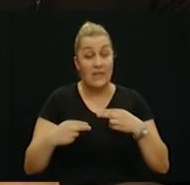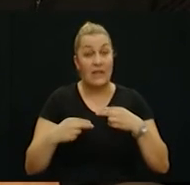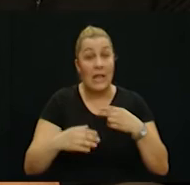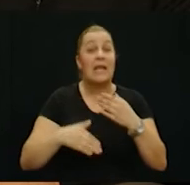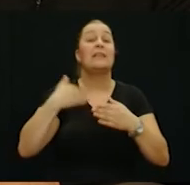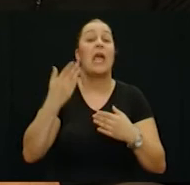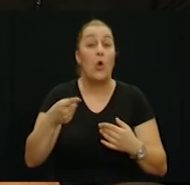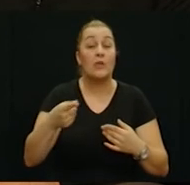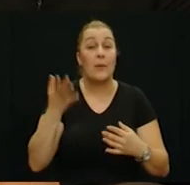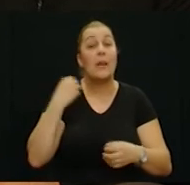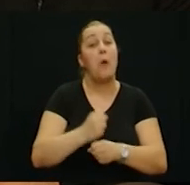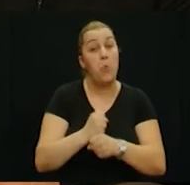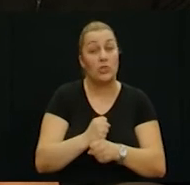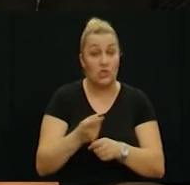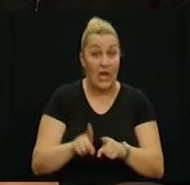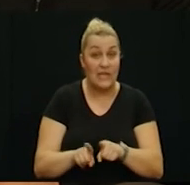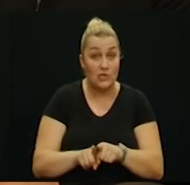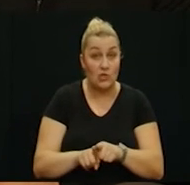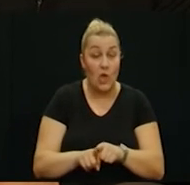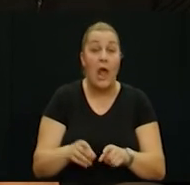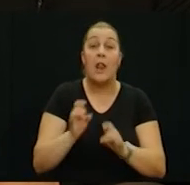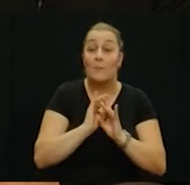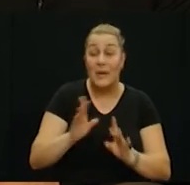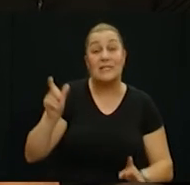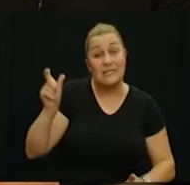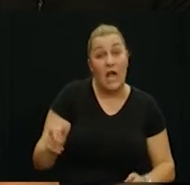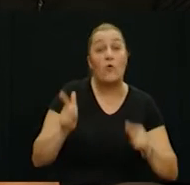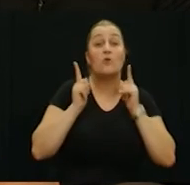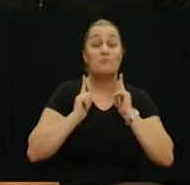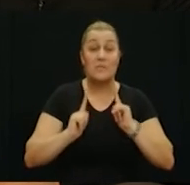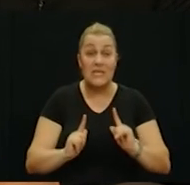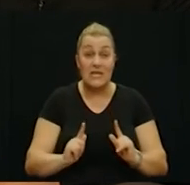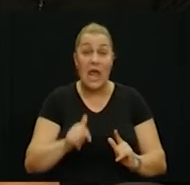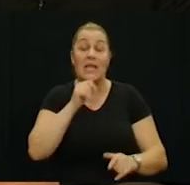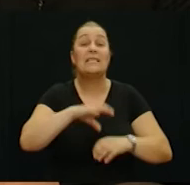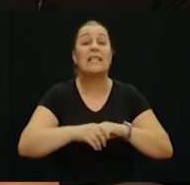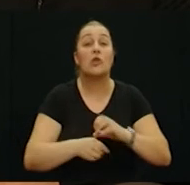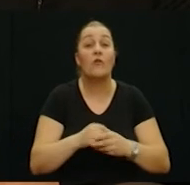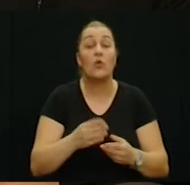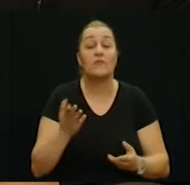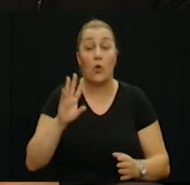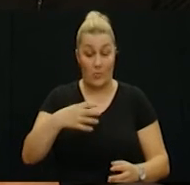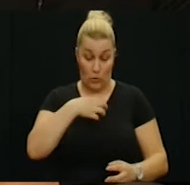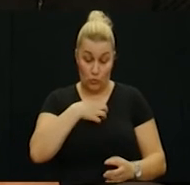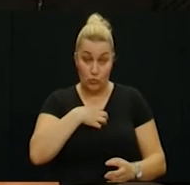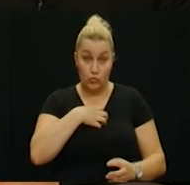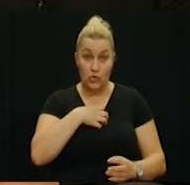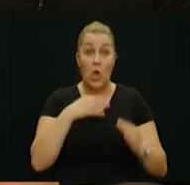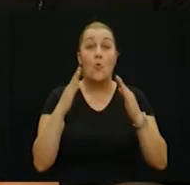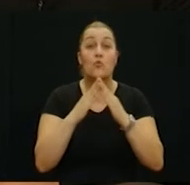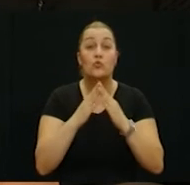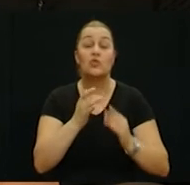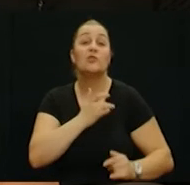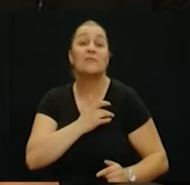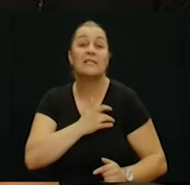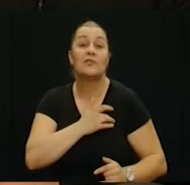se vratili tek onda onda je bila podrška ali pazite bez takvo jednog mira i zadovoljstva koje vi imate u duši i u kući i